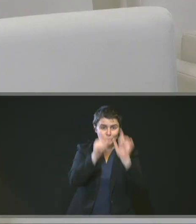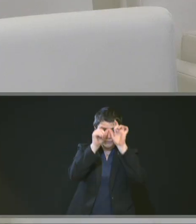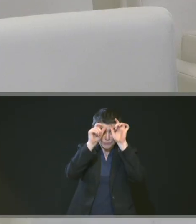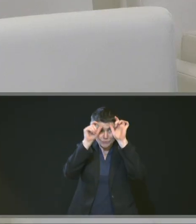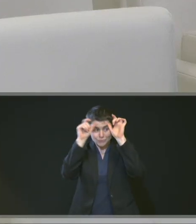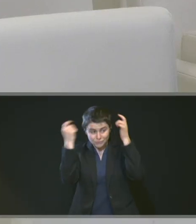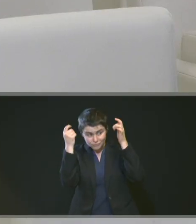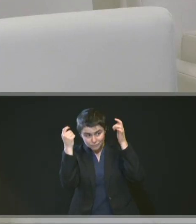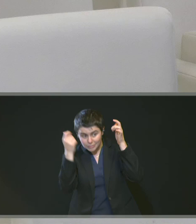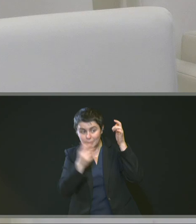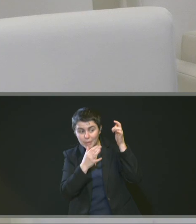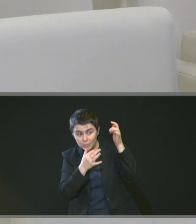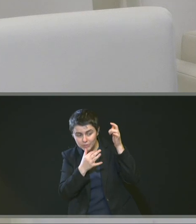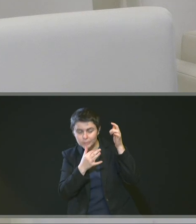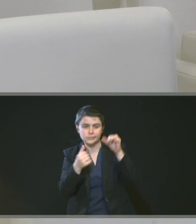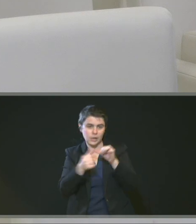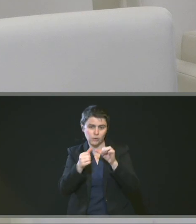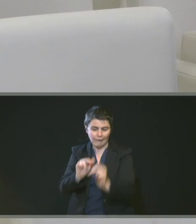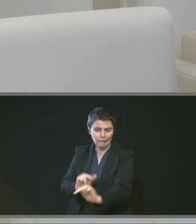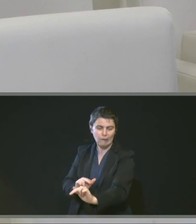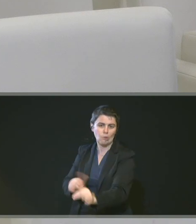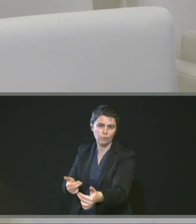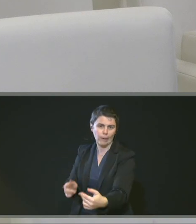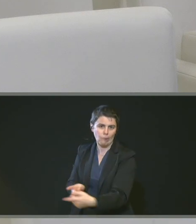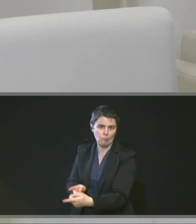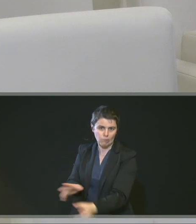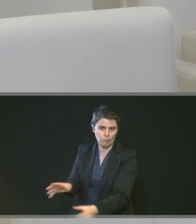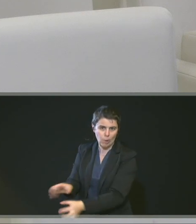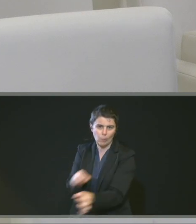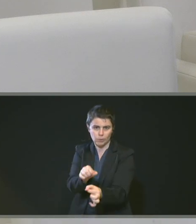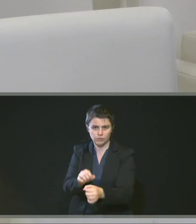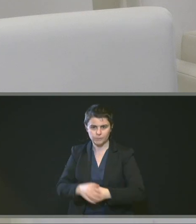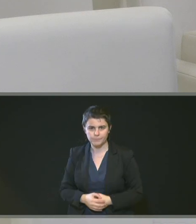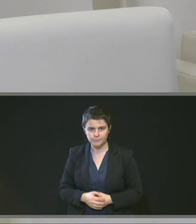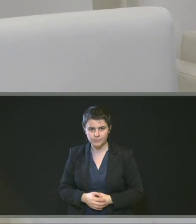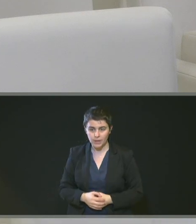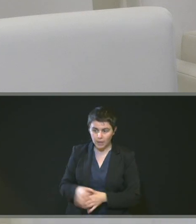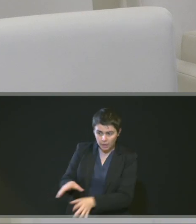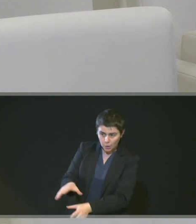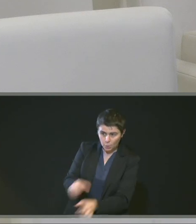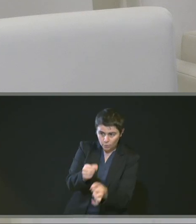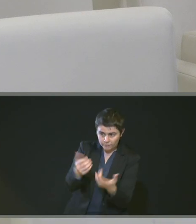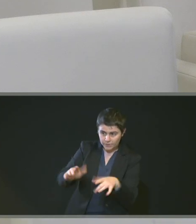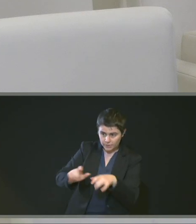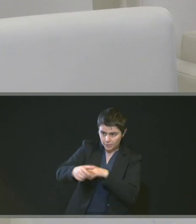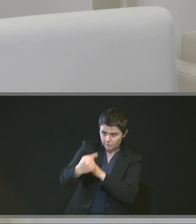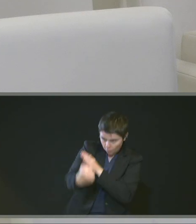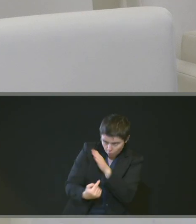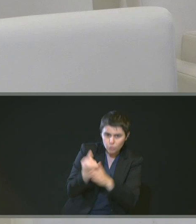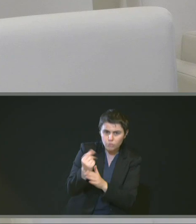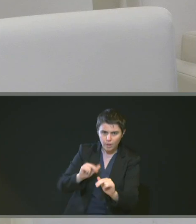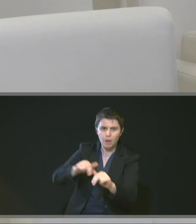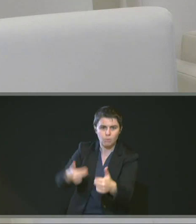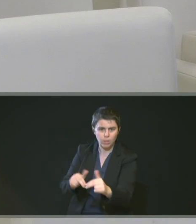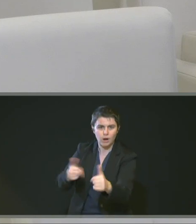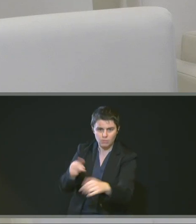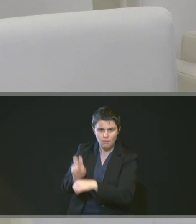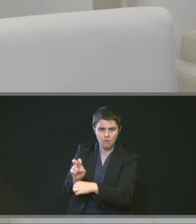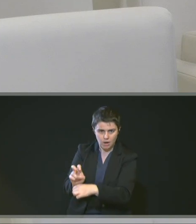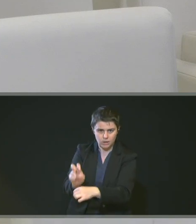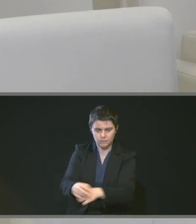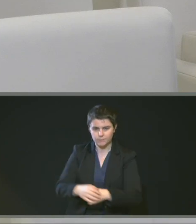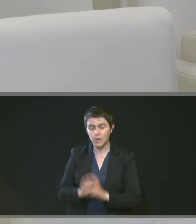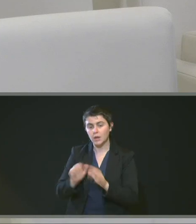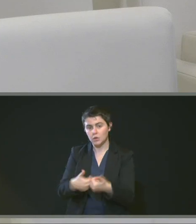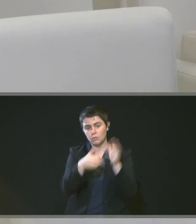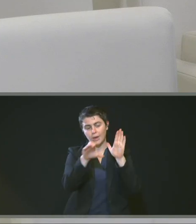contractuellement. Ensuite, d'autoriser le cas échéant le renouvellement de ces contrats d'une part et d'autre part, de faire application des articles concernés du Code